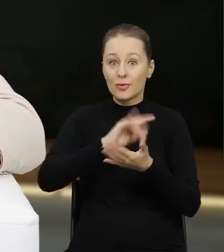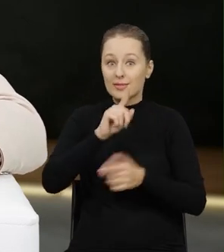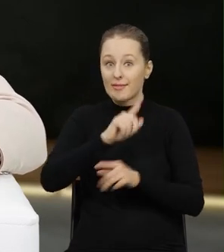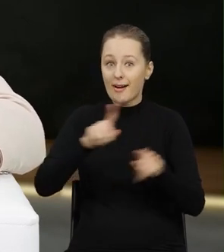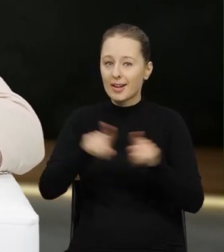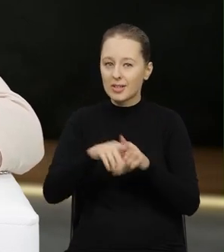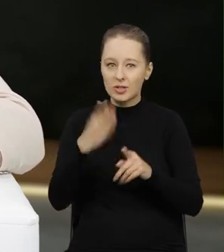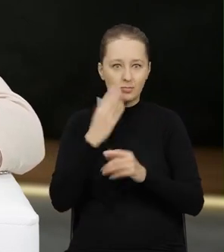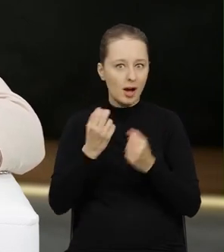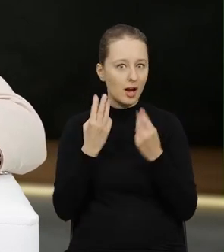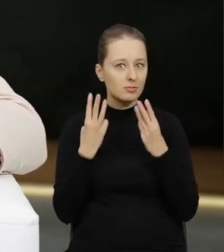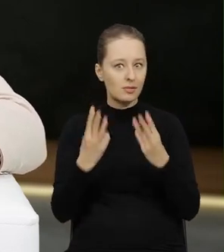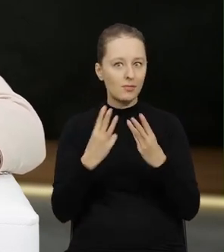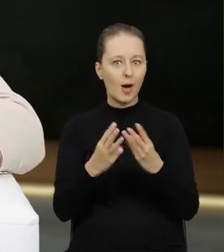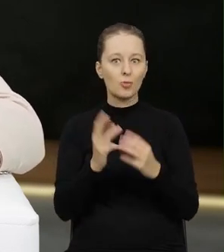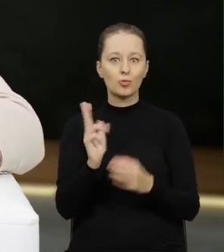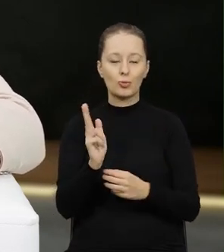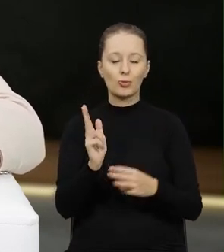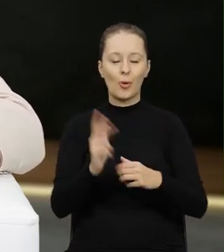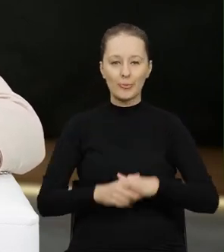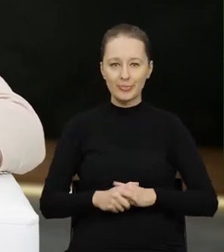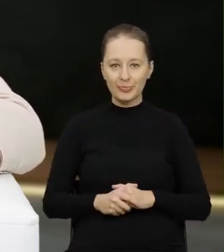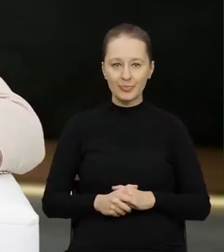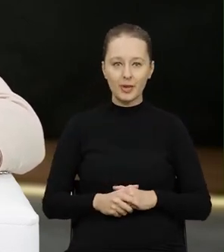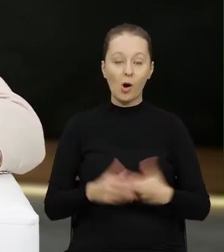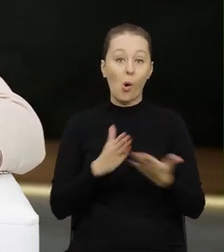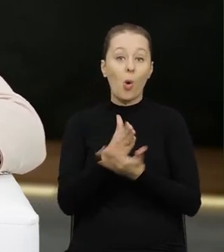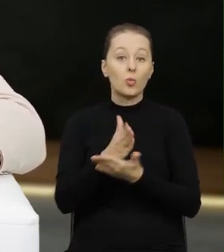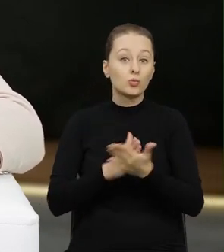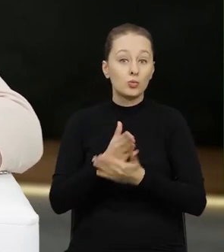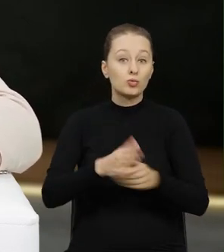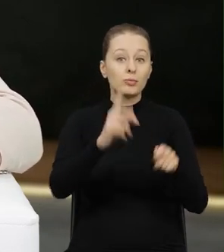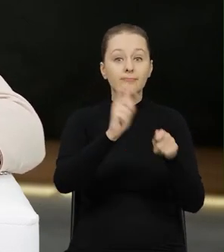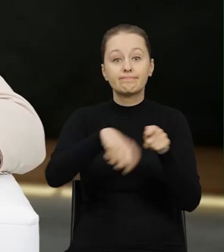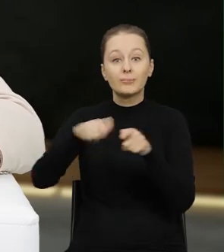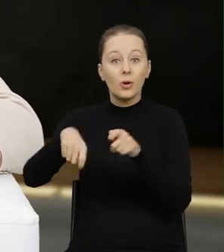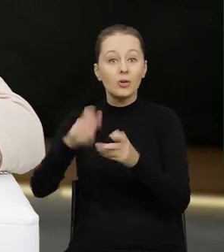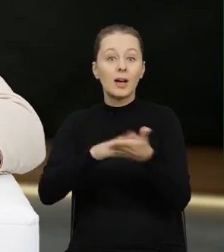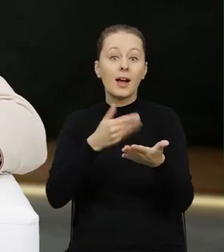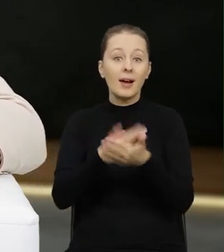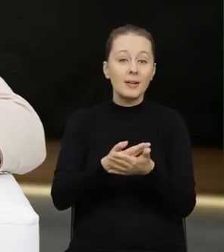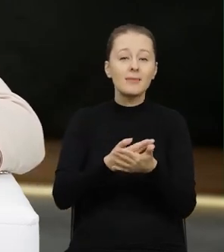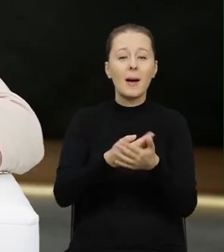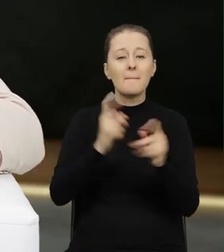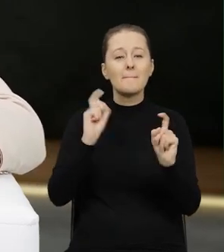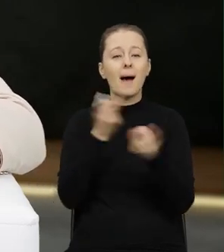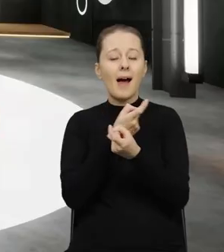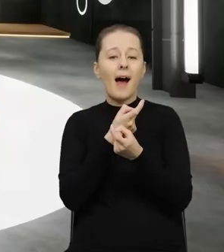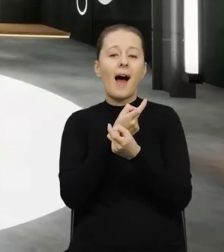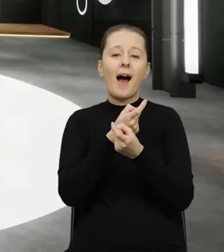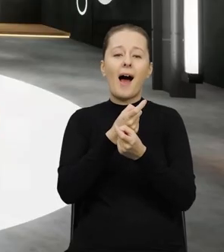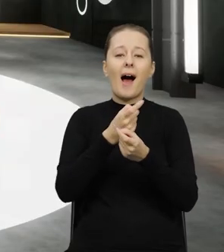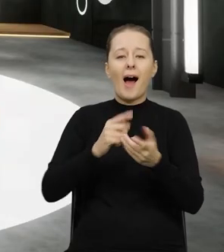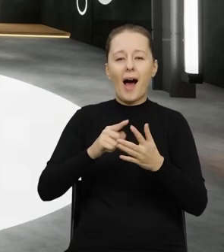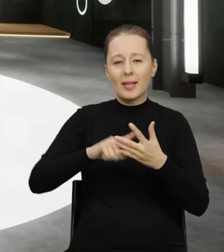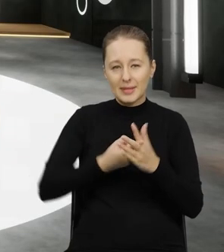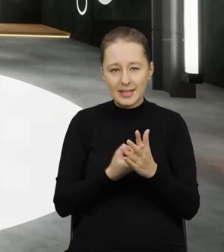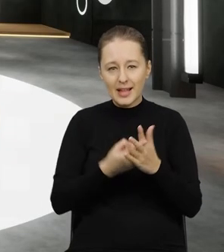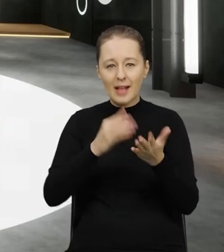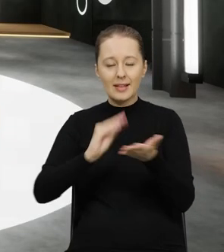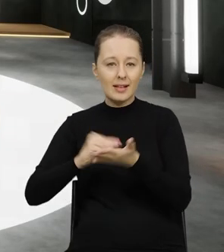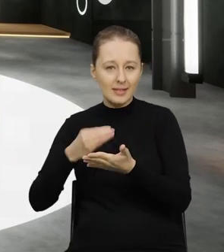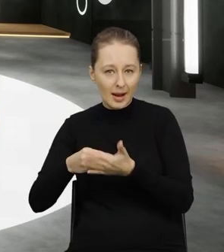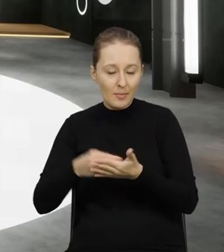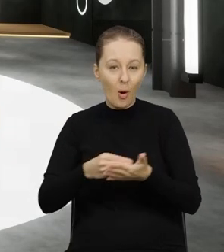ale też tutaj bardzo ogromną rolę odgrywają służby kontrolne. Takie jak Krajowa Administracja Skarbowa, jak Straż